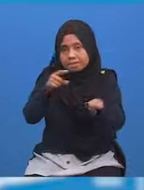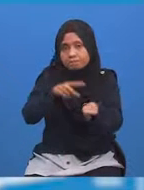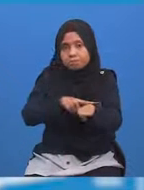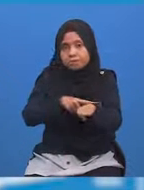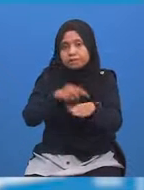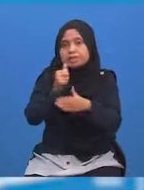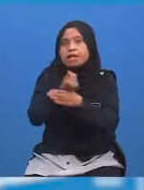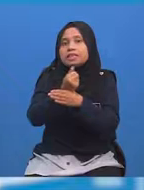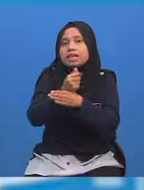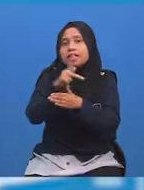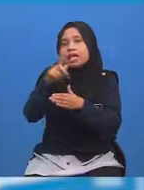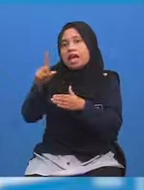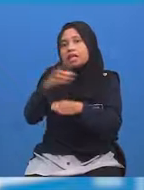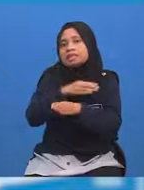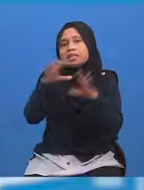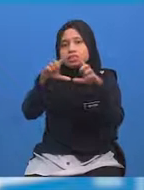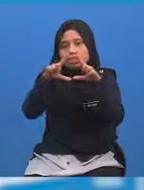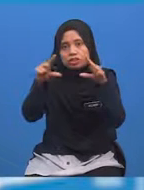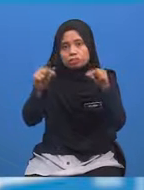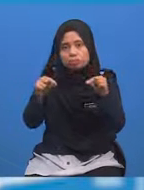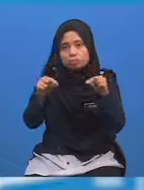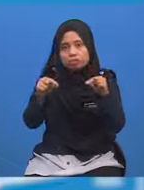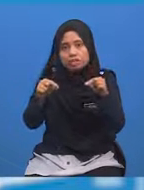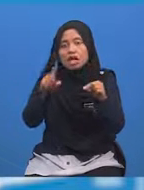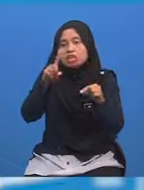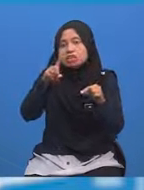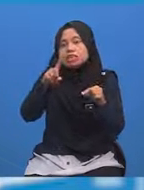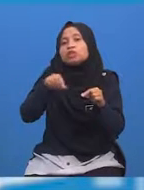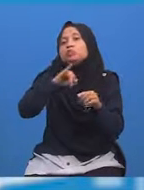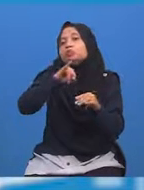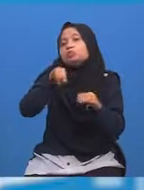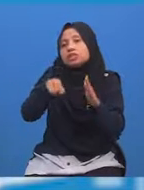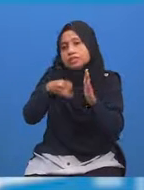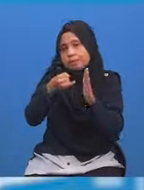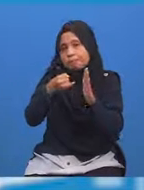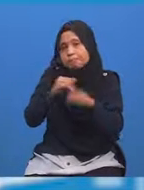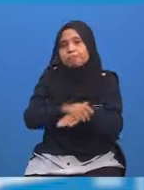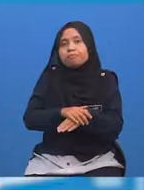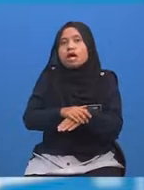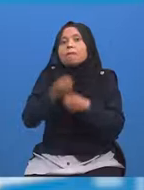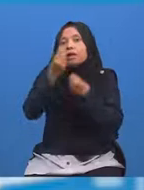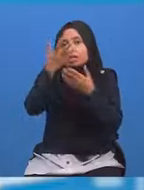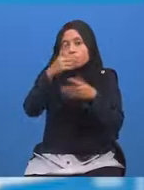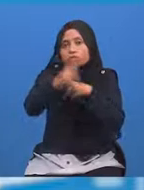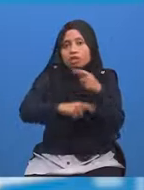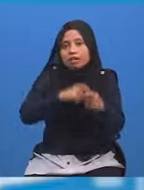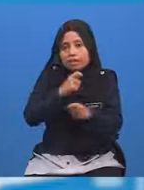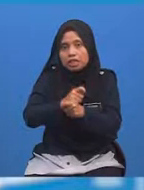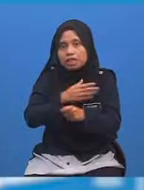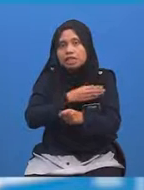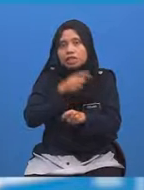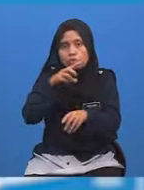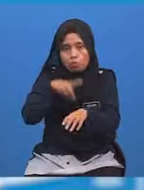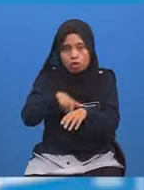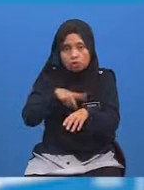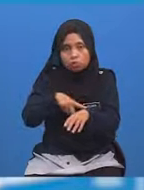antara Kuala Lumpur dan Osaka Ialah Satu jam Nyatakan tarikh dan waktu